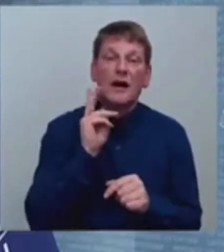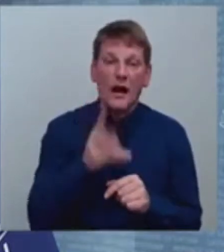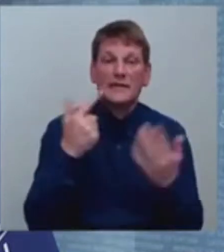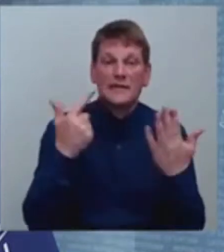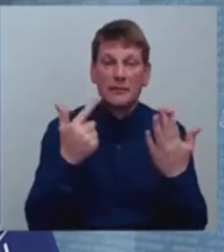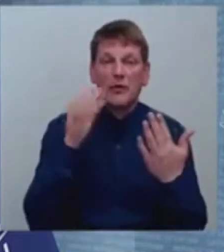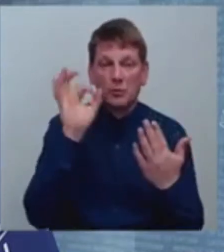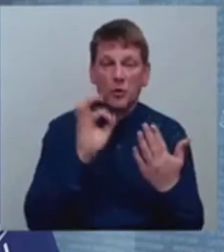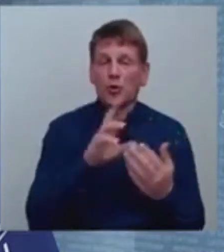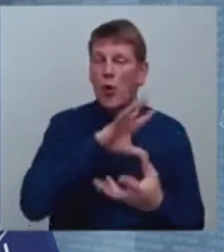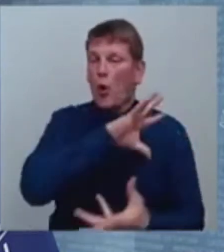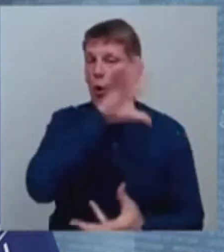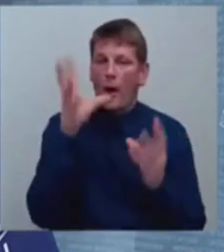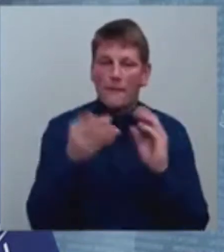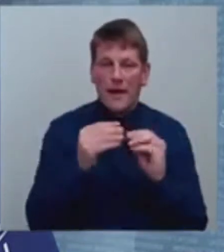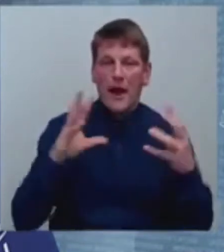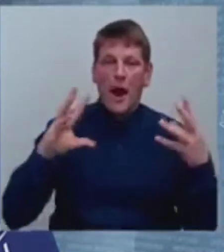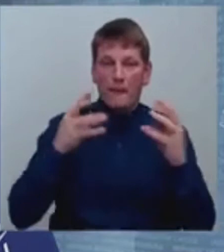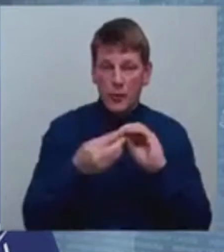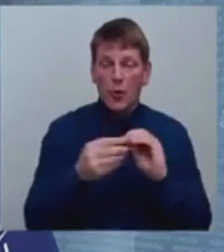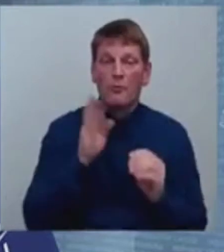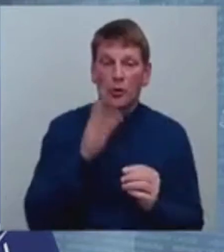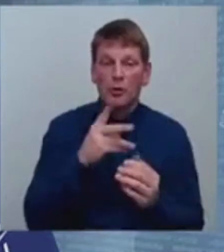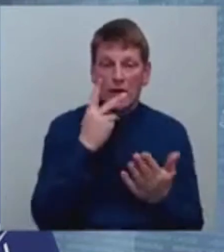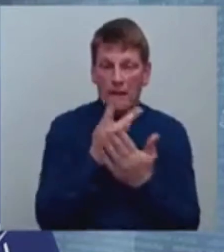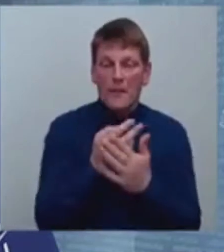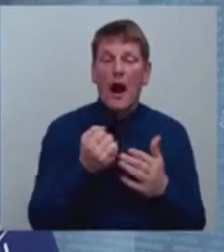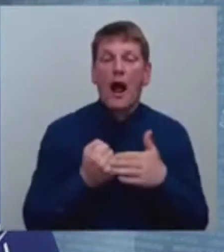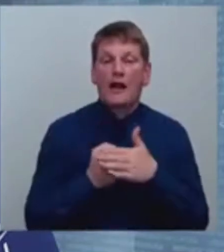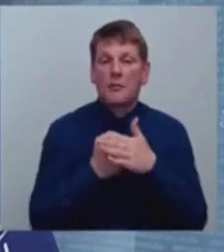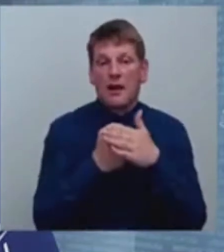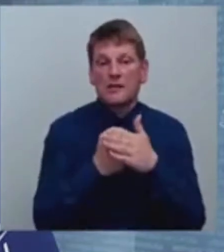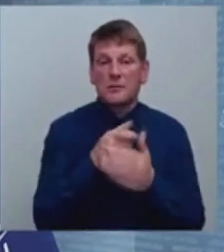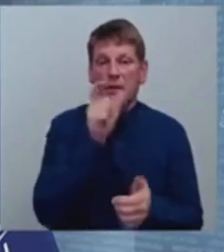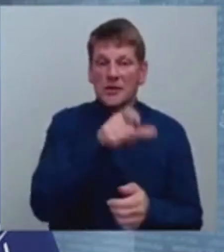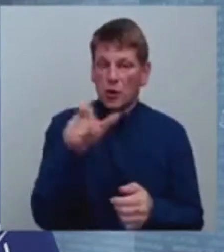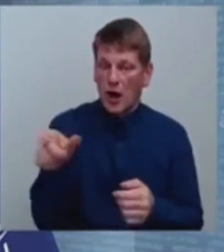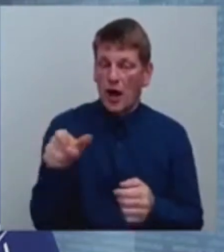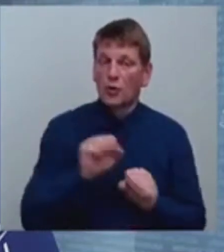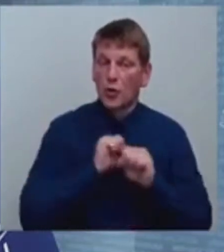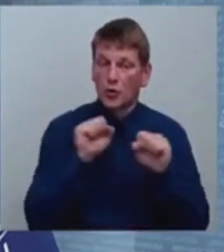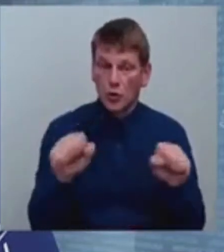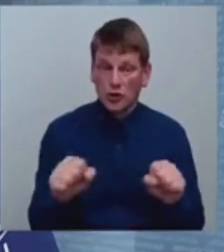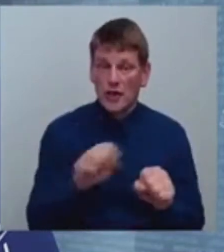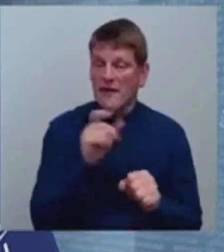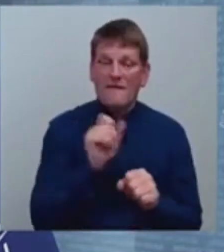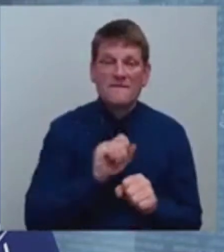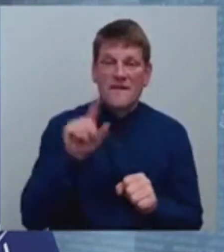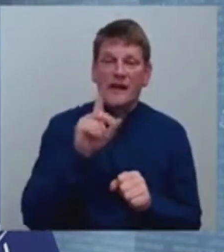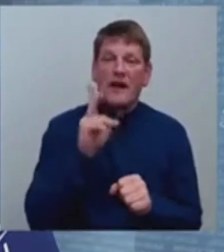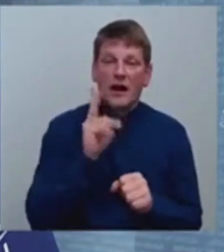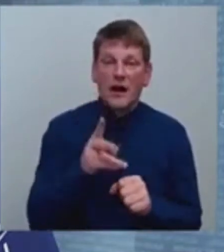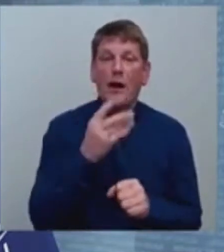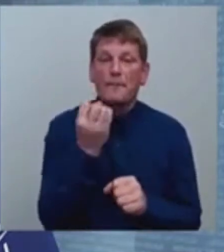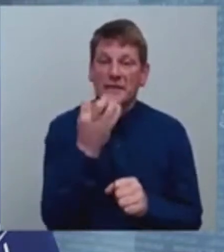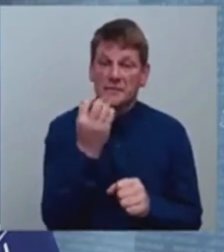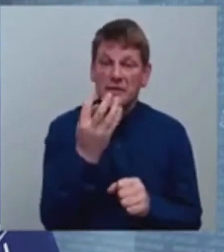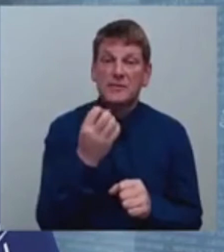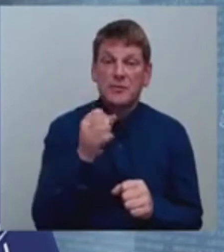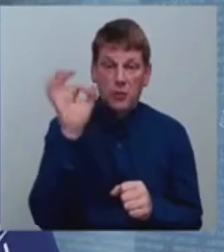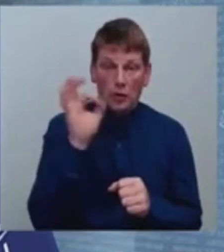no kopāja apjaujuma būs jāparedz atbalstu personālu nodrošināšanai, ne vairāk kā 15%